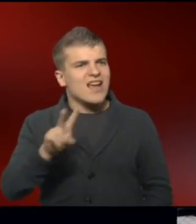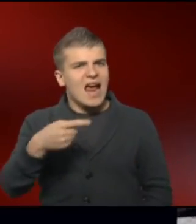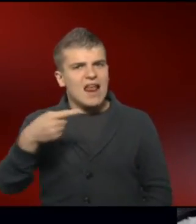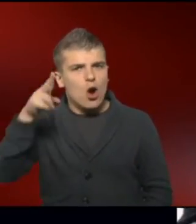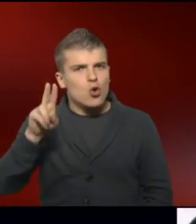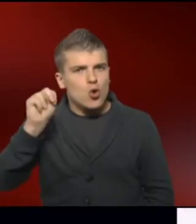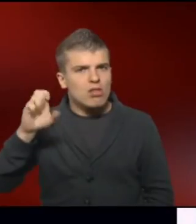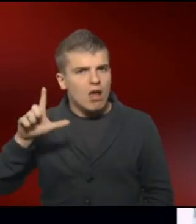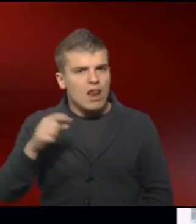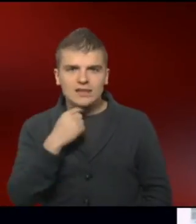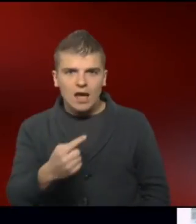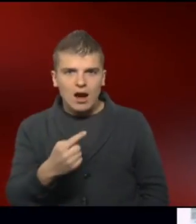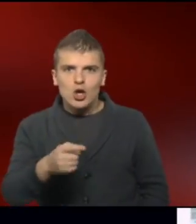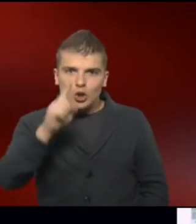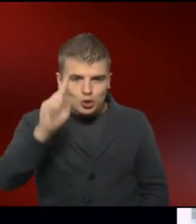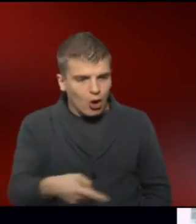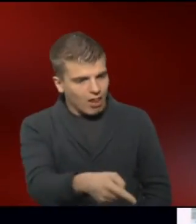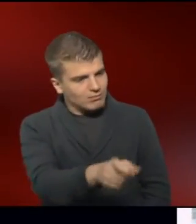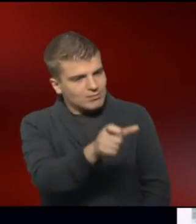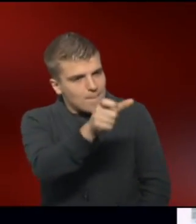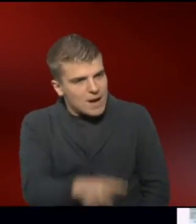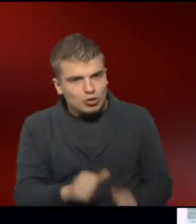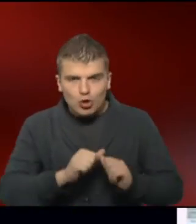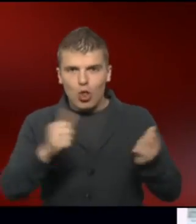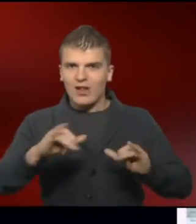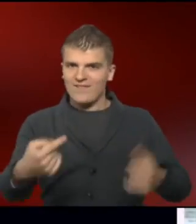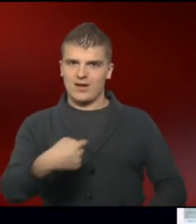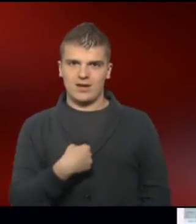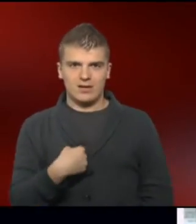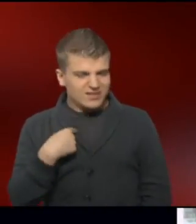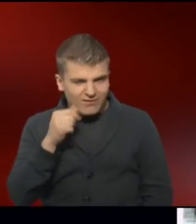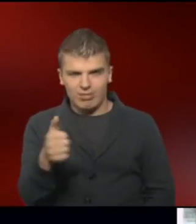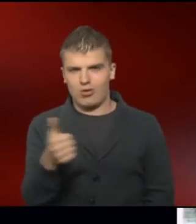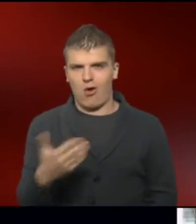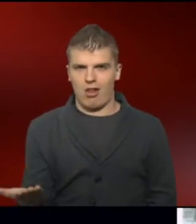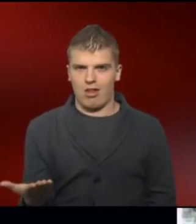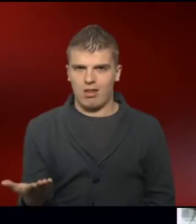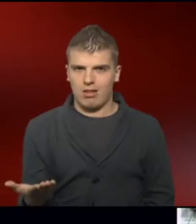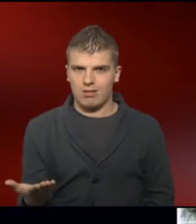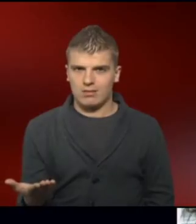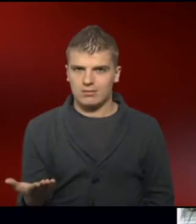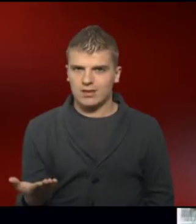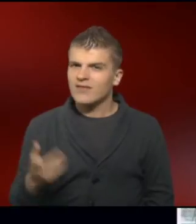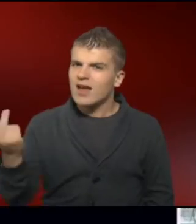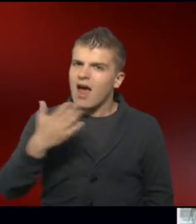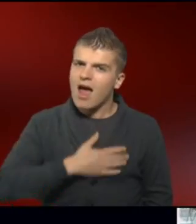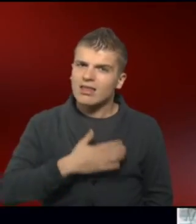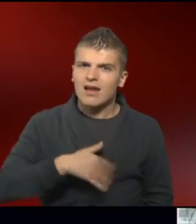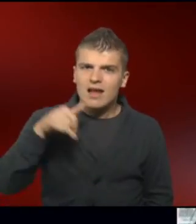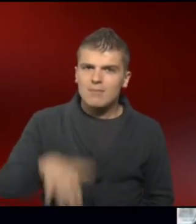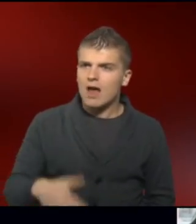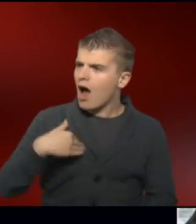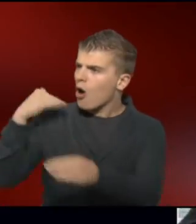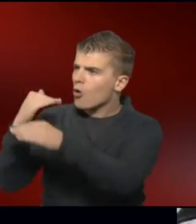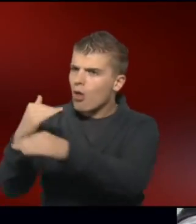es soll ein glückliches Mensch werden, so wie ich. Das finde ich toll. Und es ist angenehm, mit Kollegen sich zu